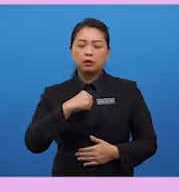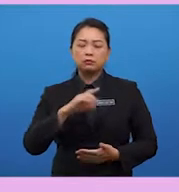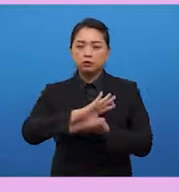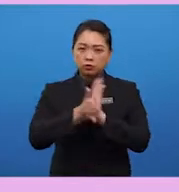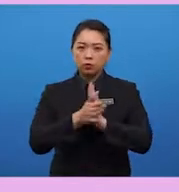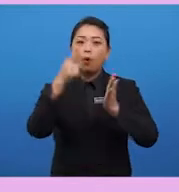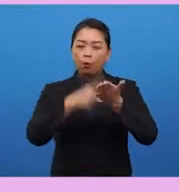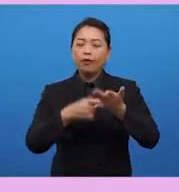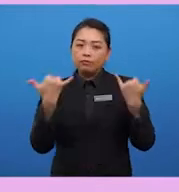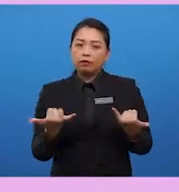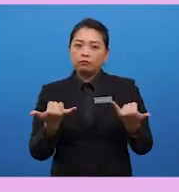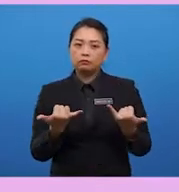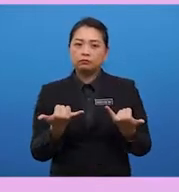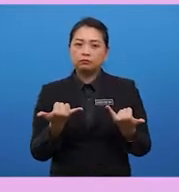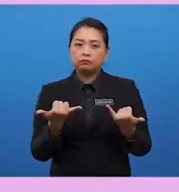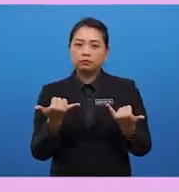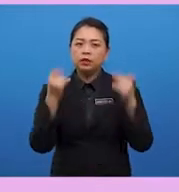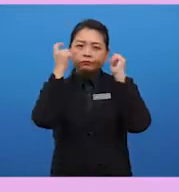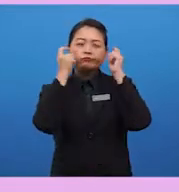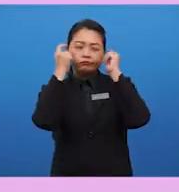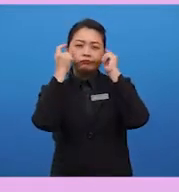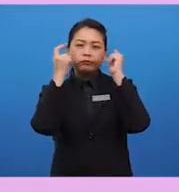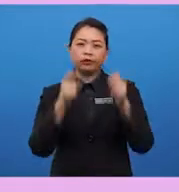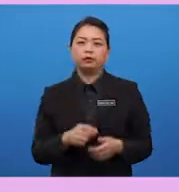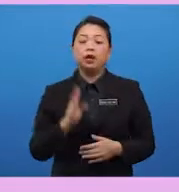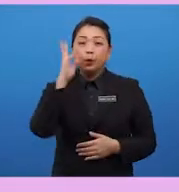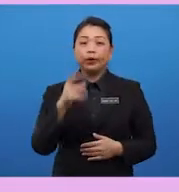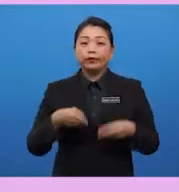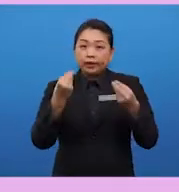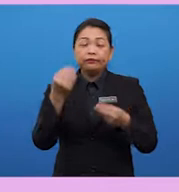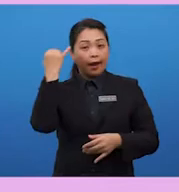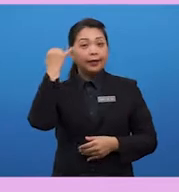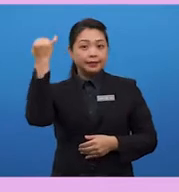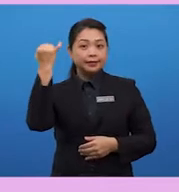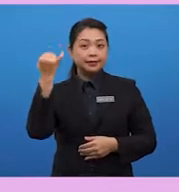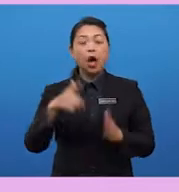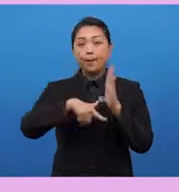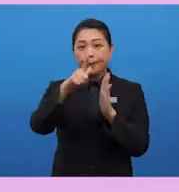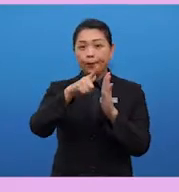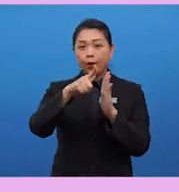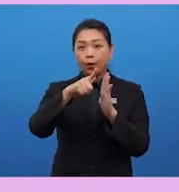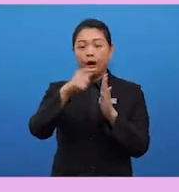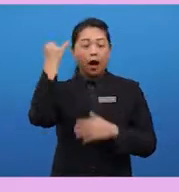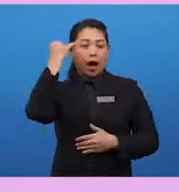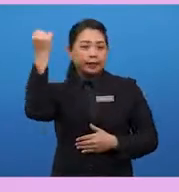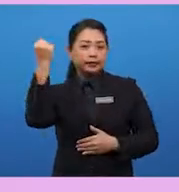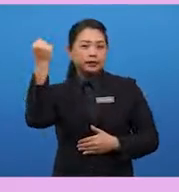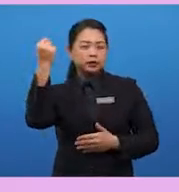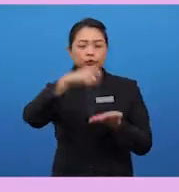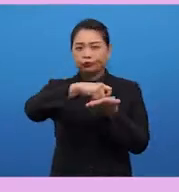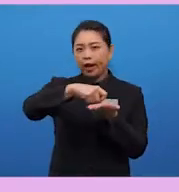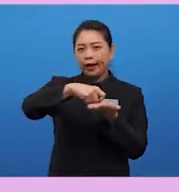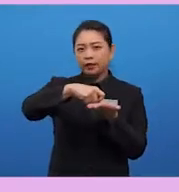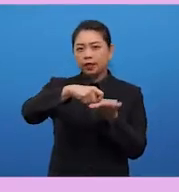what? That will trigger ideas in your head, and it will give you ideas, more ideas to